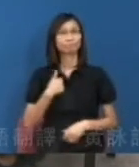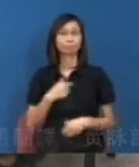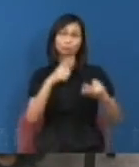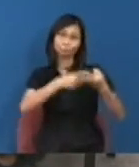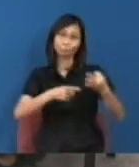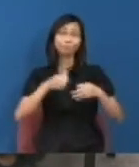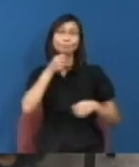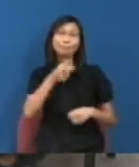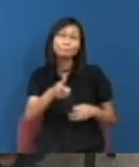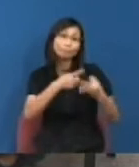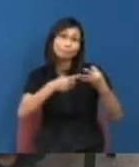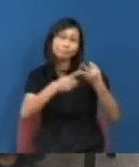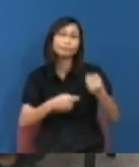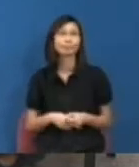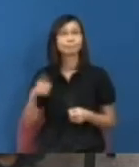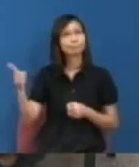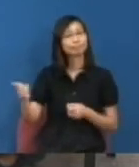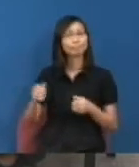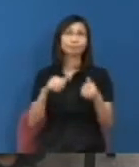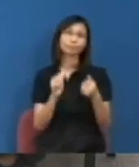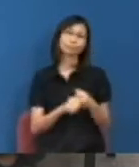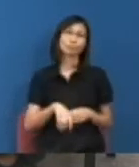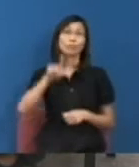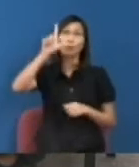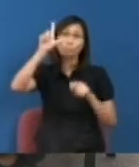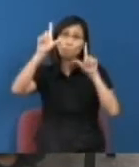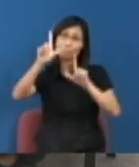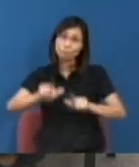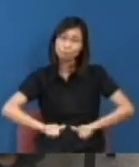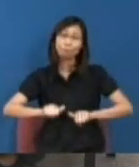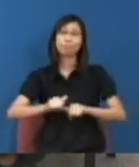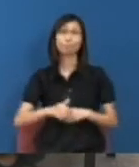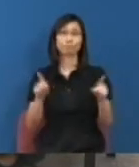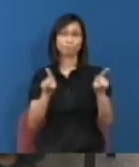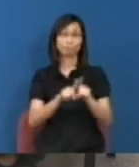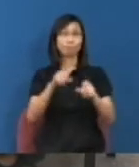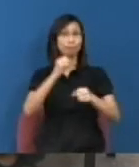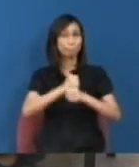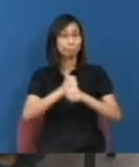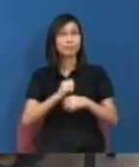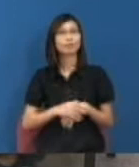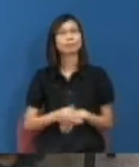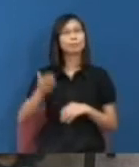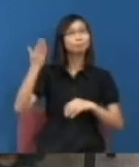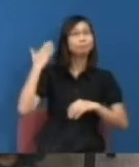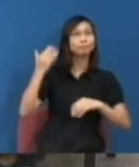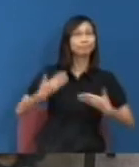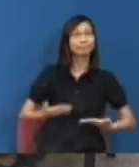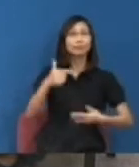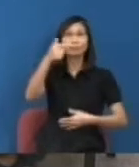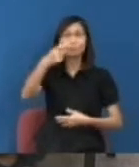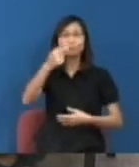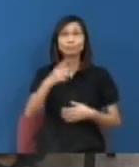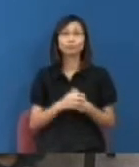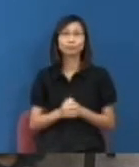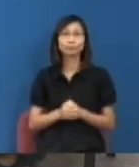是時事評論員Benson以前是舊同事以前是一個在學術界很新的人現在半個鞏車